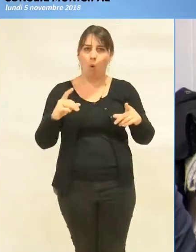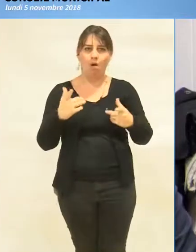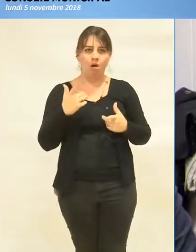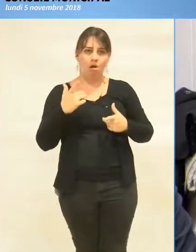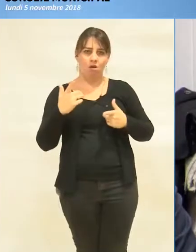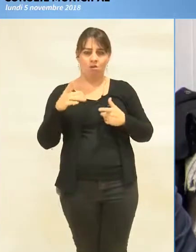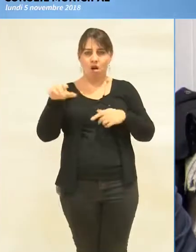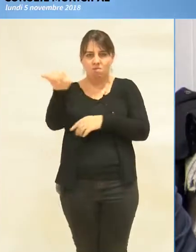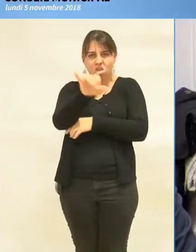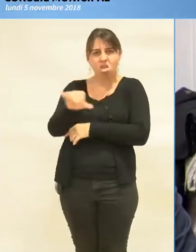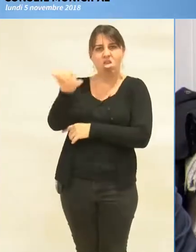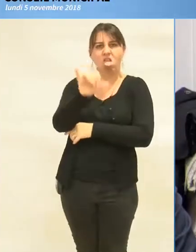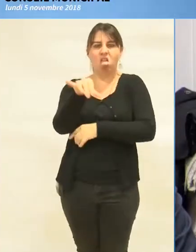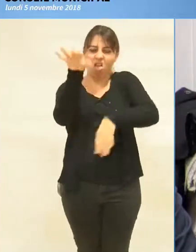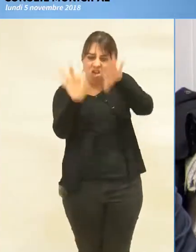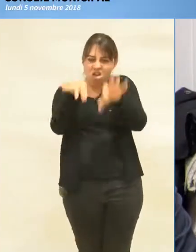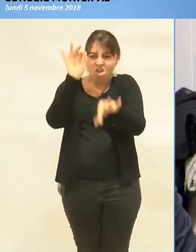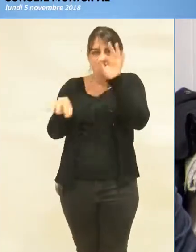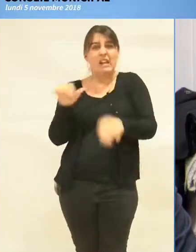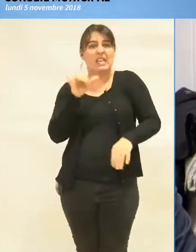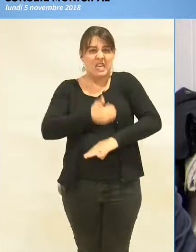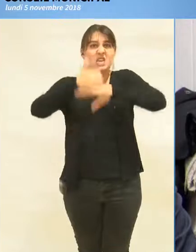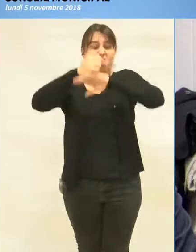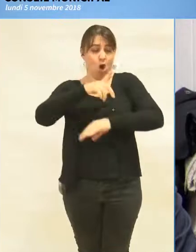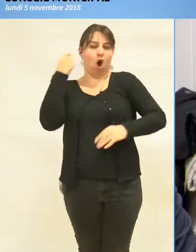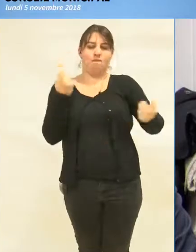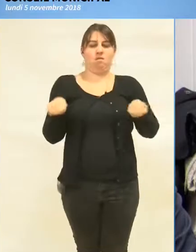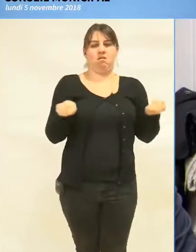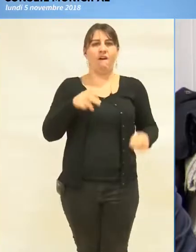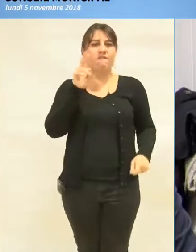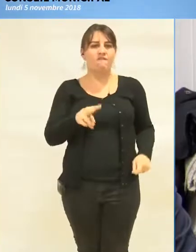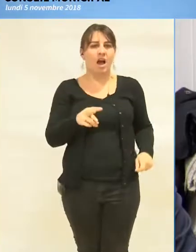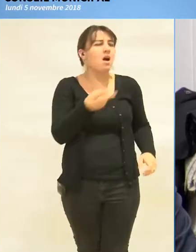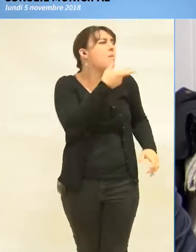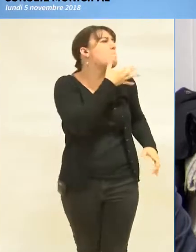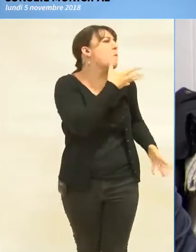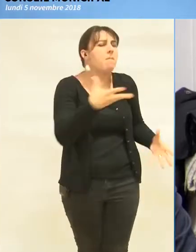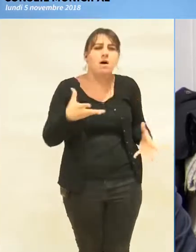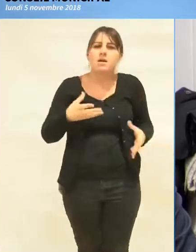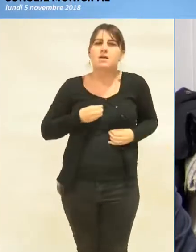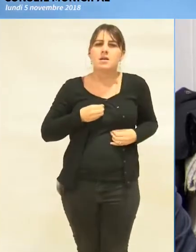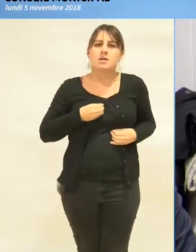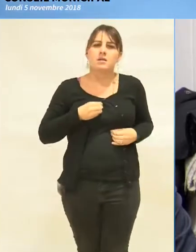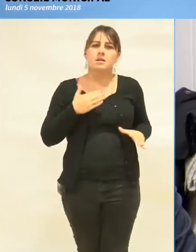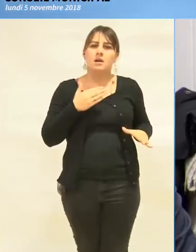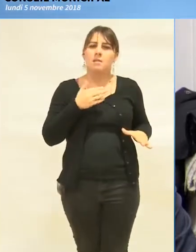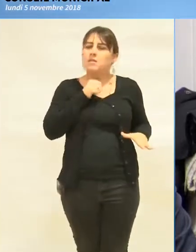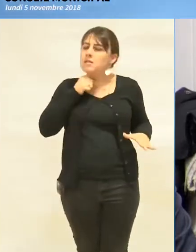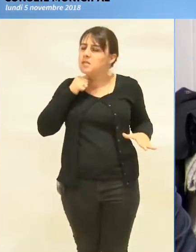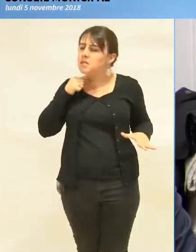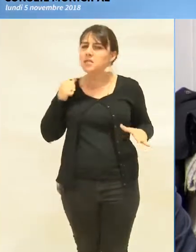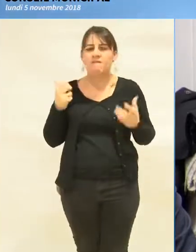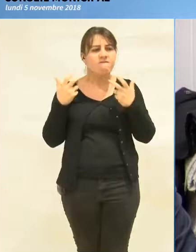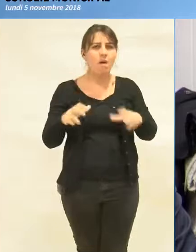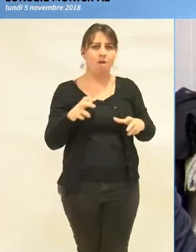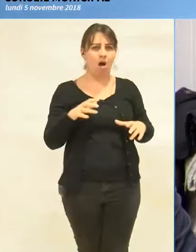dirais-je, exploitées par des hommes, effectivement. Et c'est absolument insupportable, quand on est une femme, de savoir